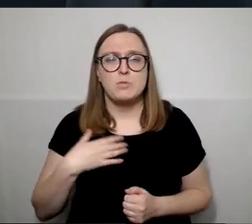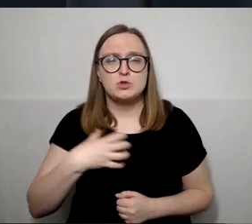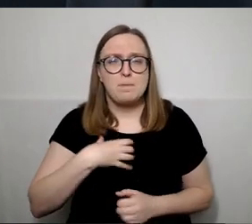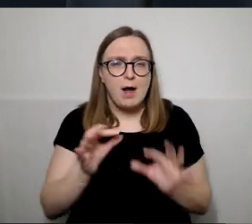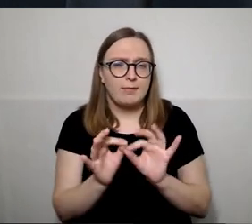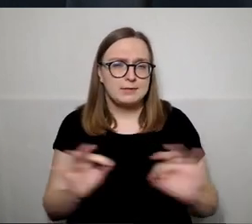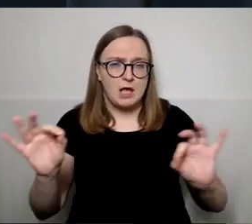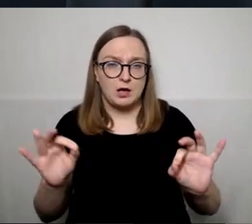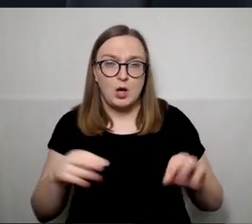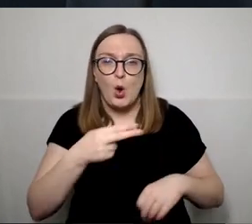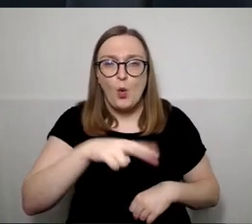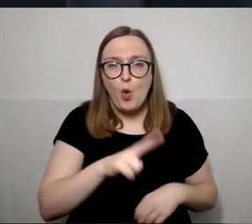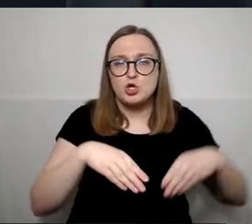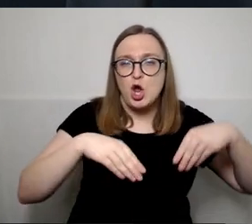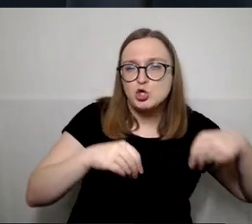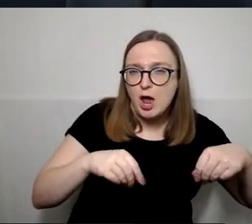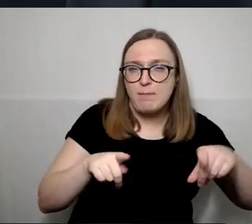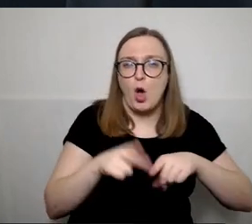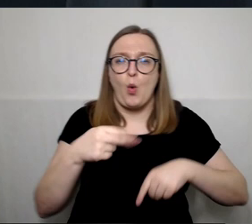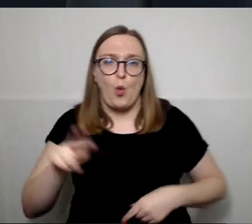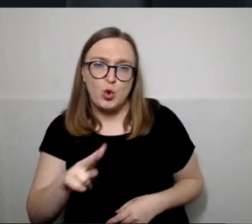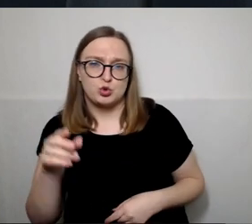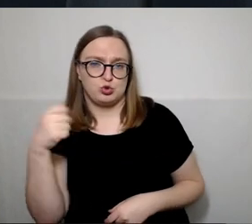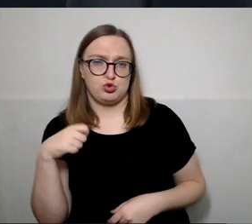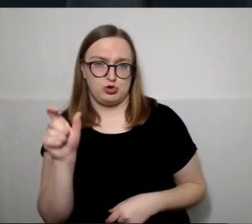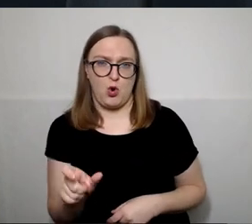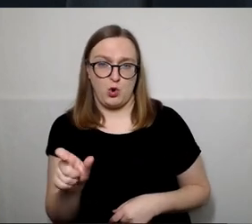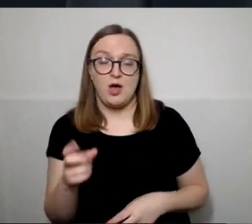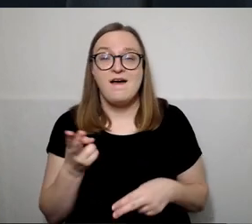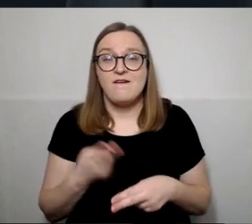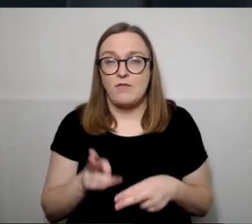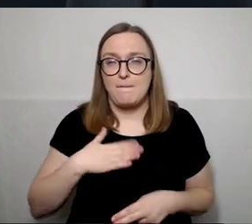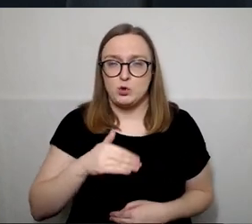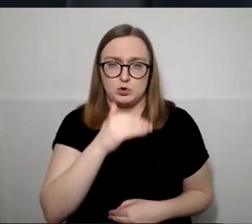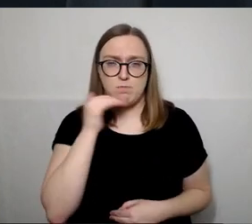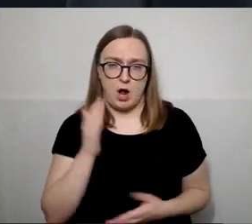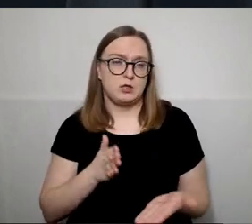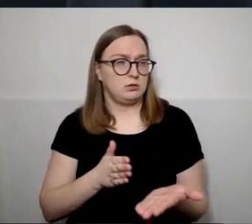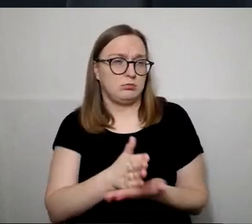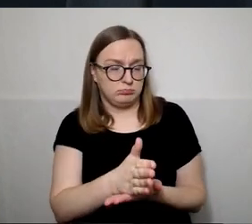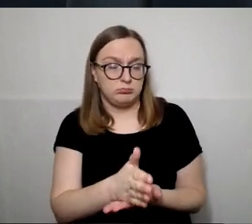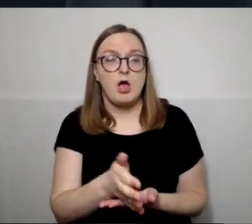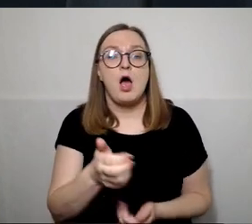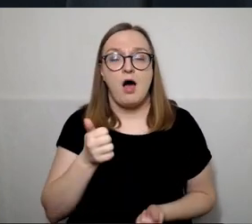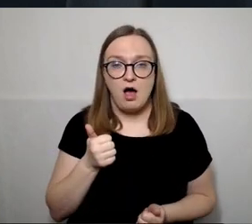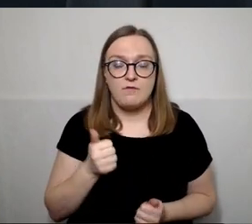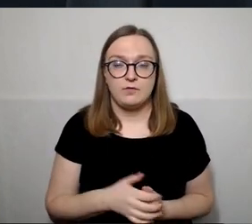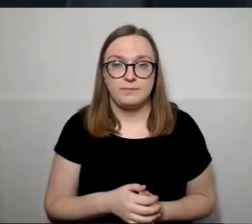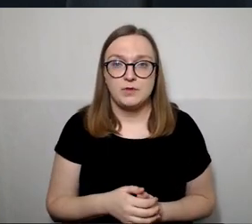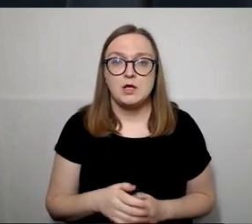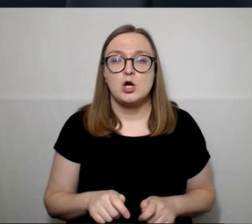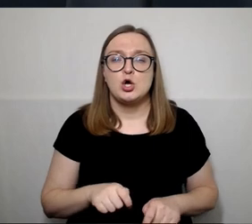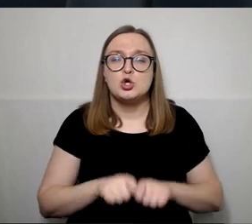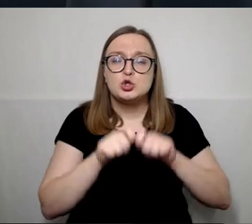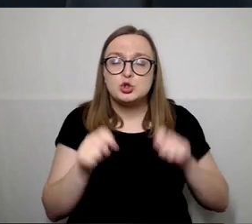žemę ir žmogų. Todėl mūsų partija ir eina tuo keliu, kad pirmiausia yra žmogus,